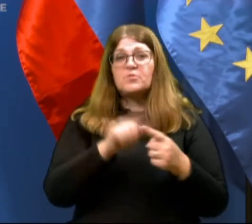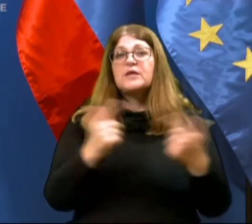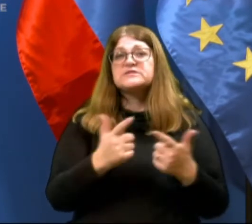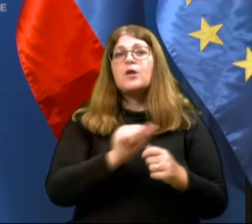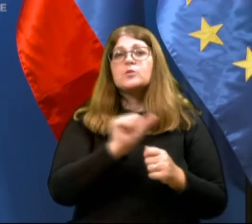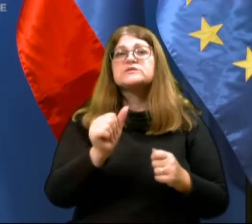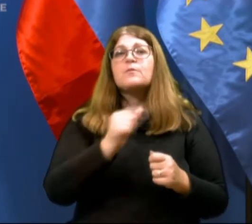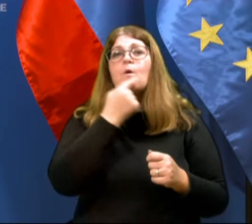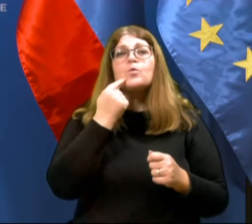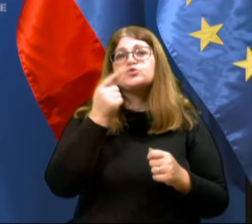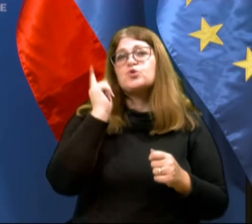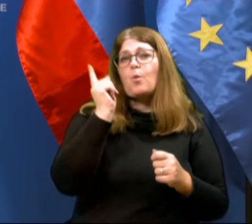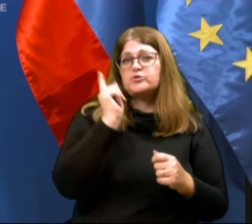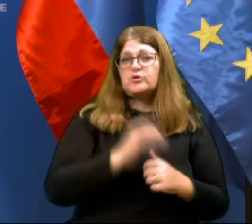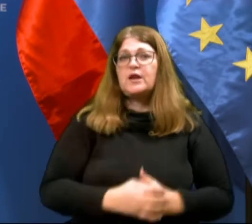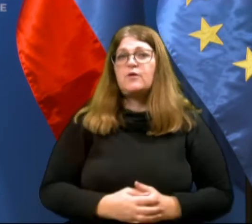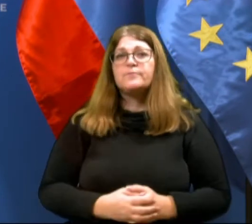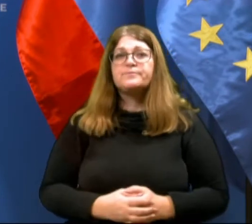odločijo za izrek opozorila.